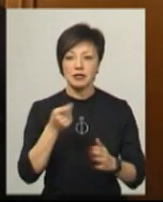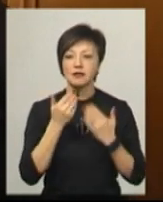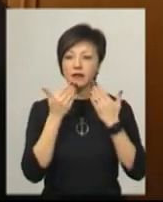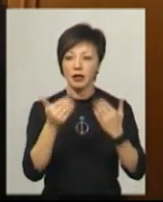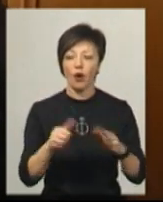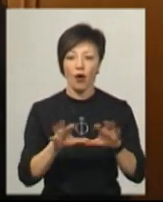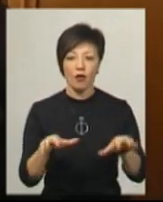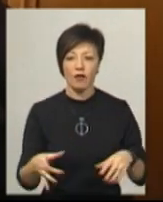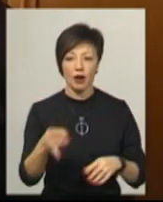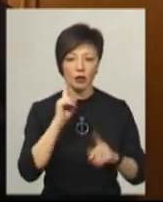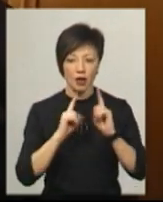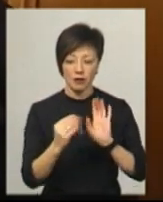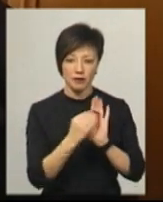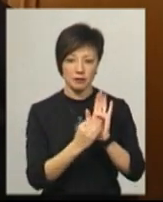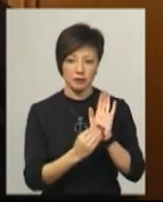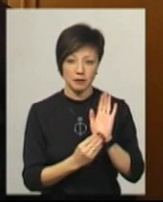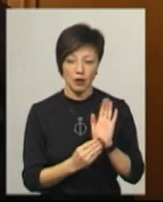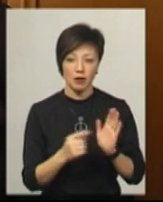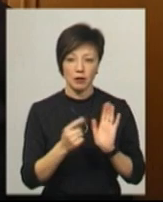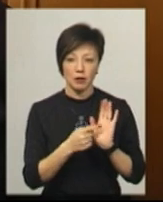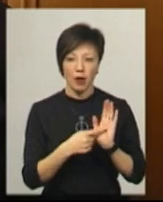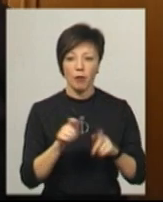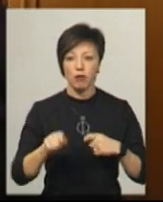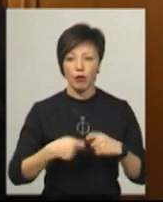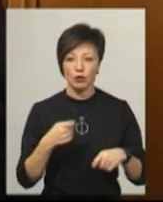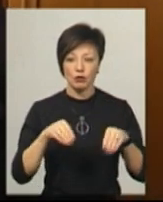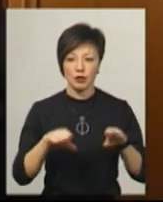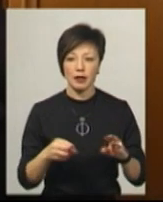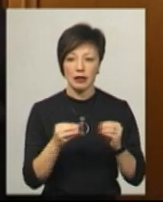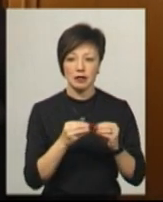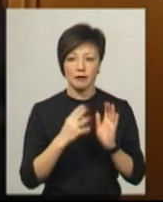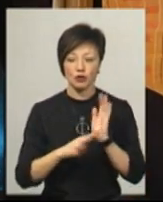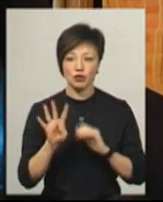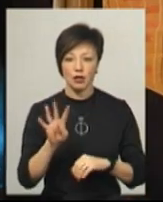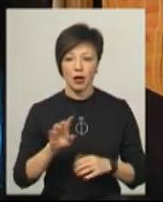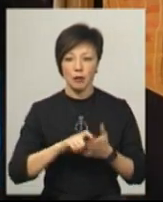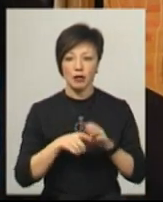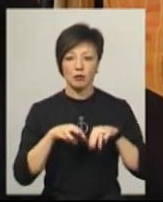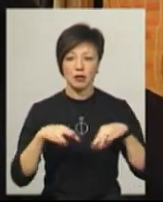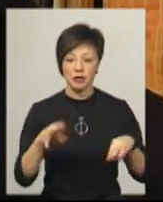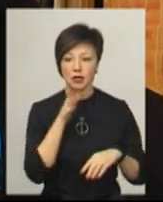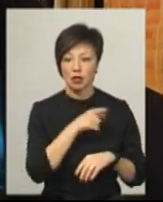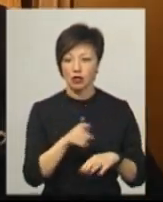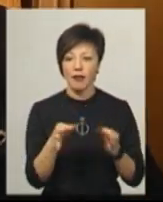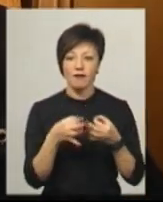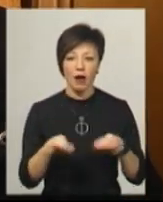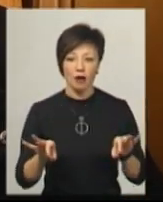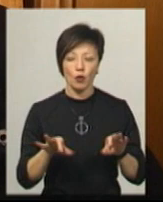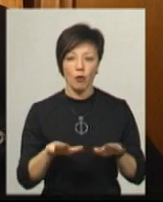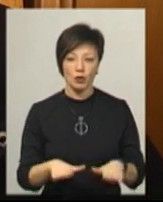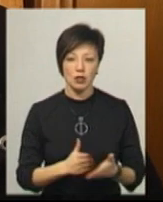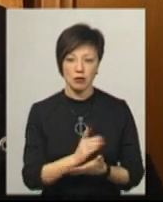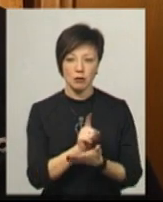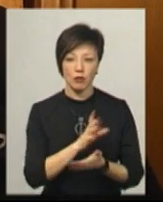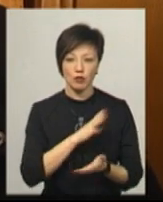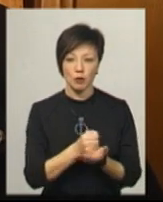районної ради, в якому я вказував на порушення постанови 1094 Кабінету міністрів на час вакантної посади. Має